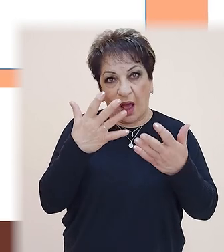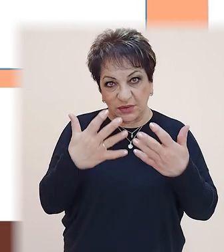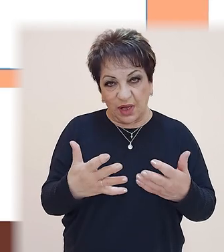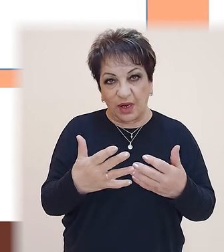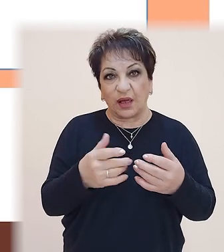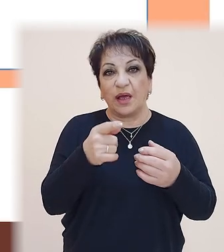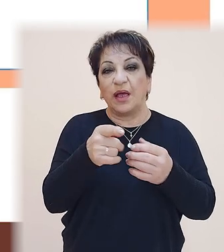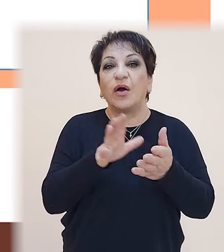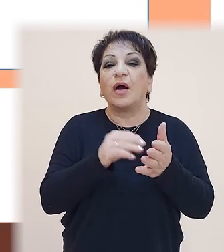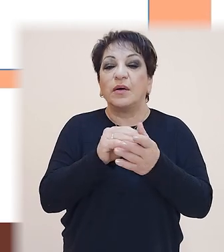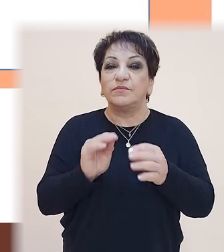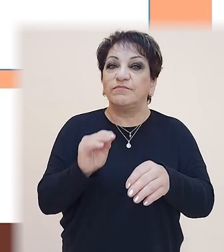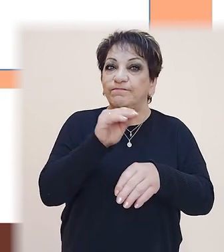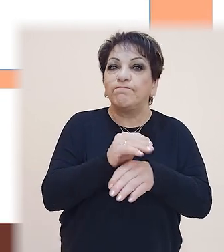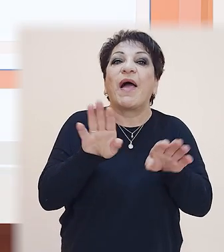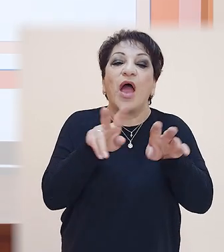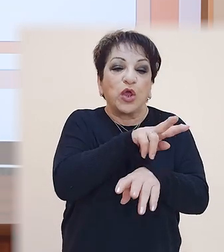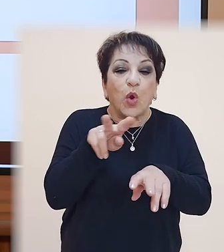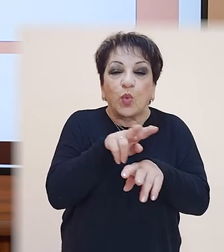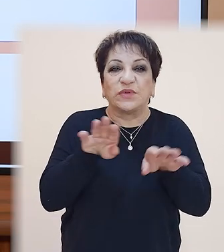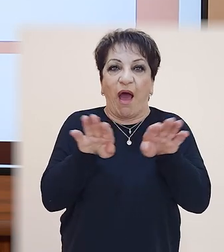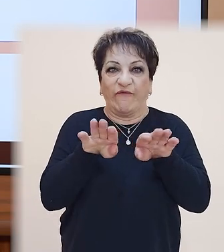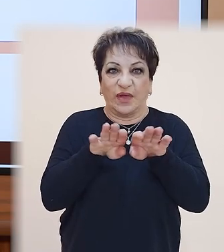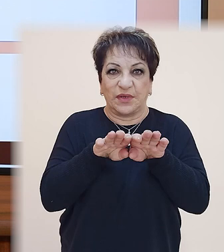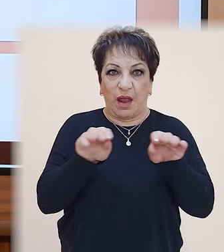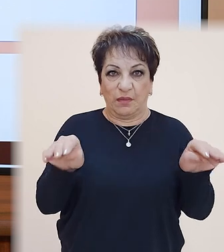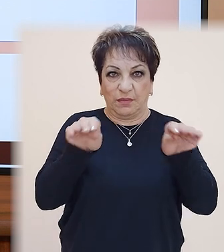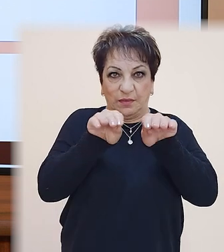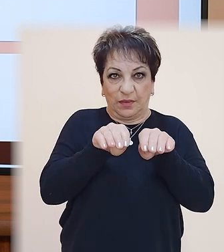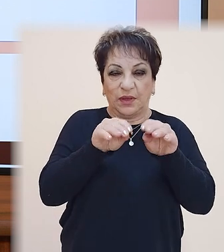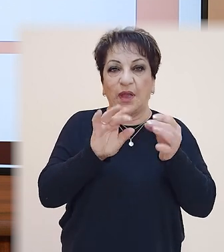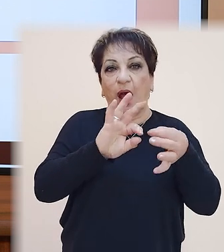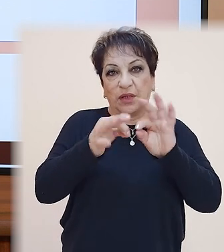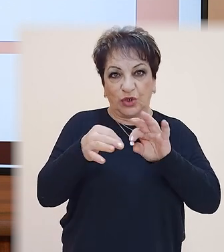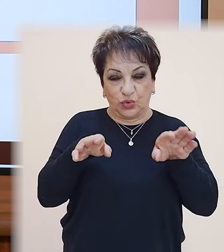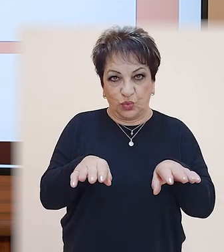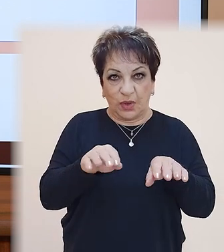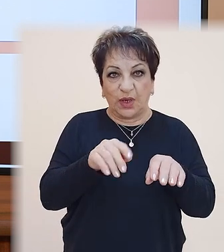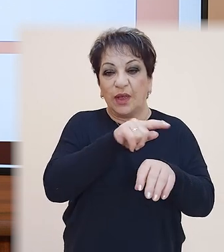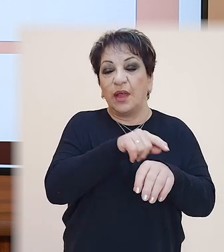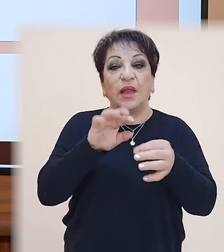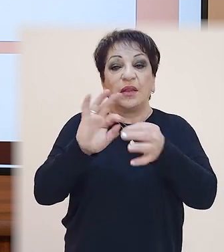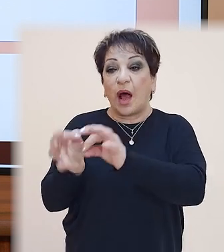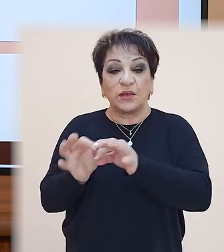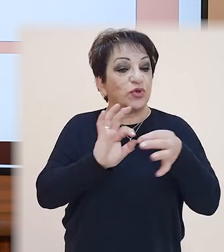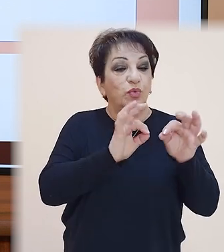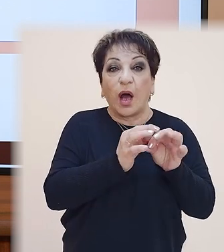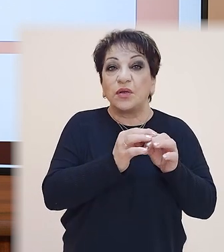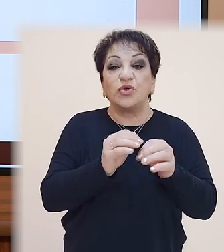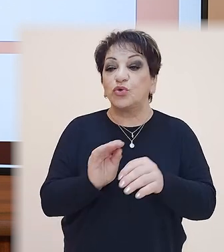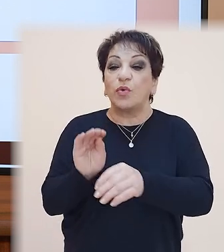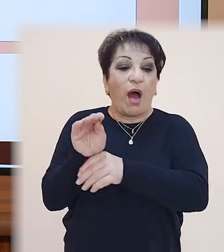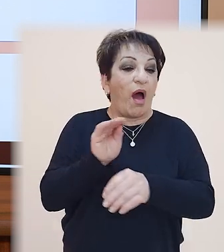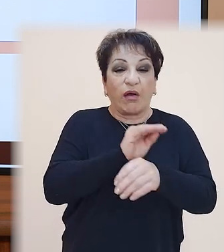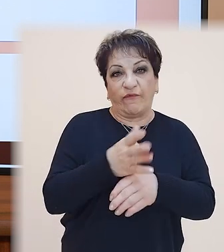իրար բաղատրիչ, հավասար նախադայսթյուններից։ Այսինքն այստեղ նախադայսթյուններից մեկը մյուսին նկատմամբ առավելություն չունի,